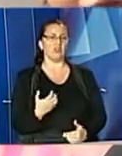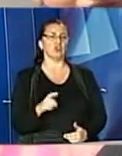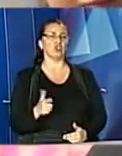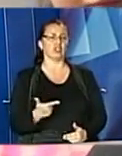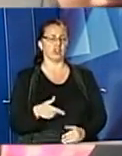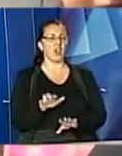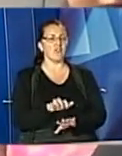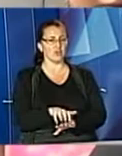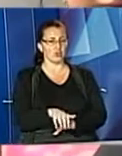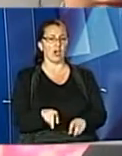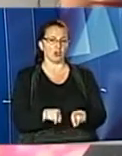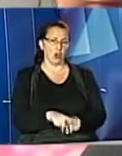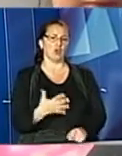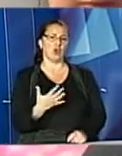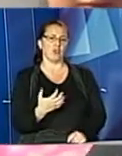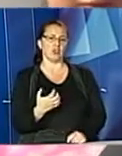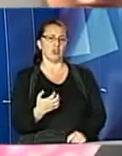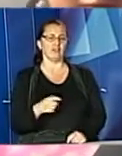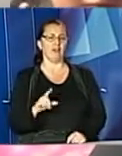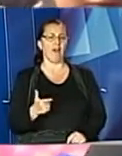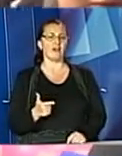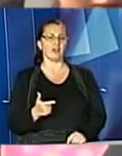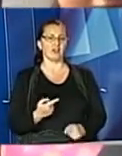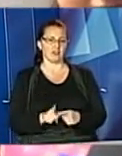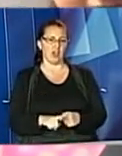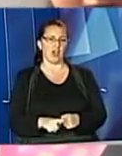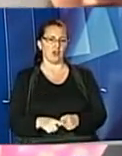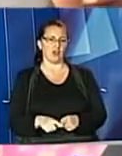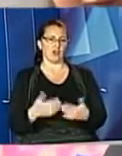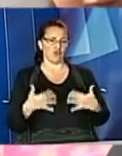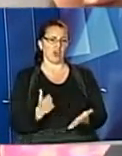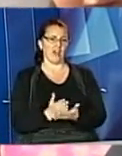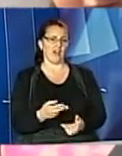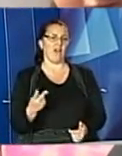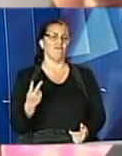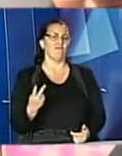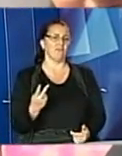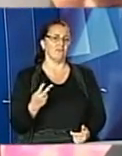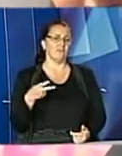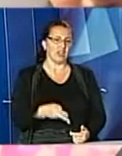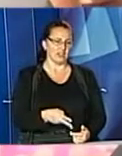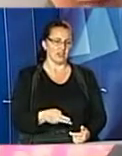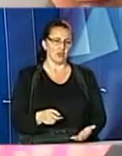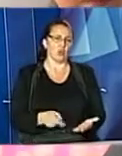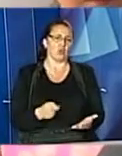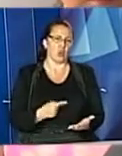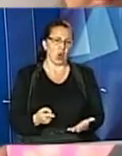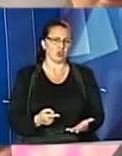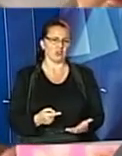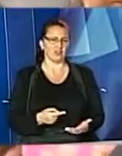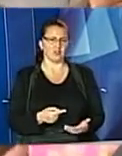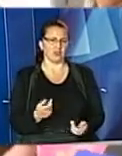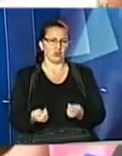Взуття теж по 500 гривень, то вже є дві. Плюс зошити, помілочі, тисяча набігає